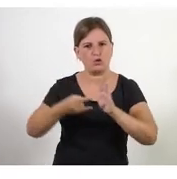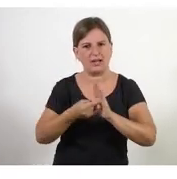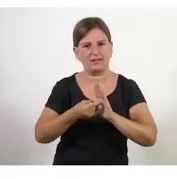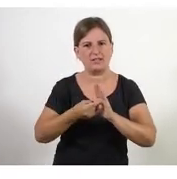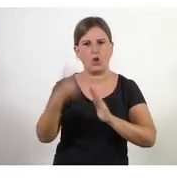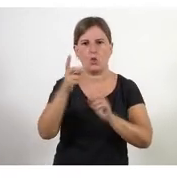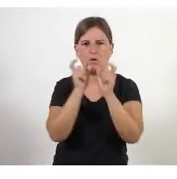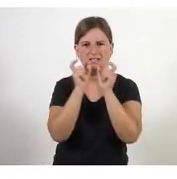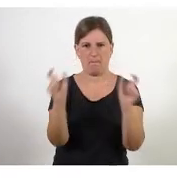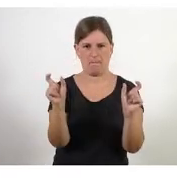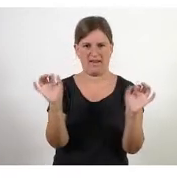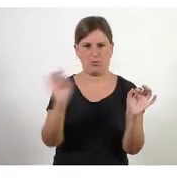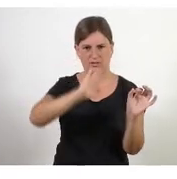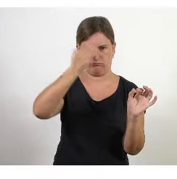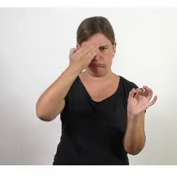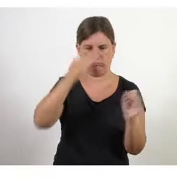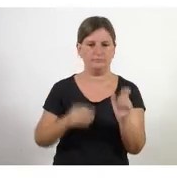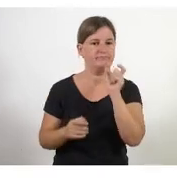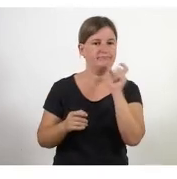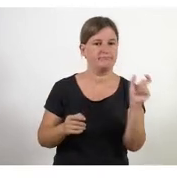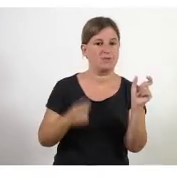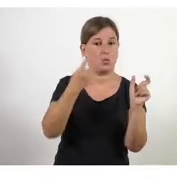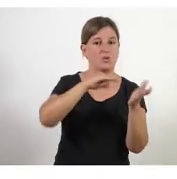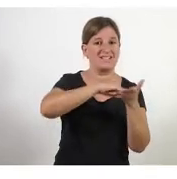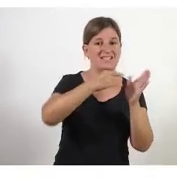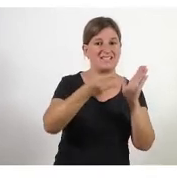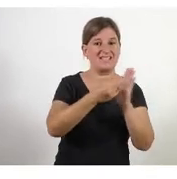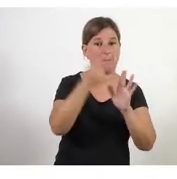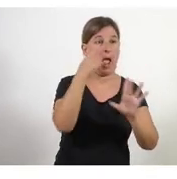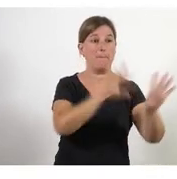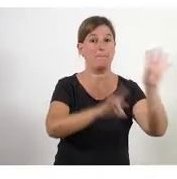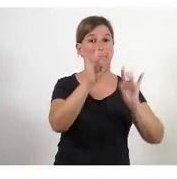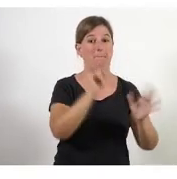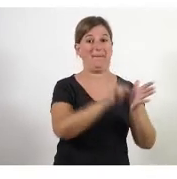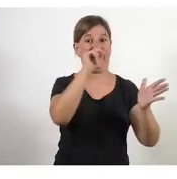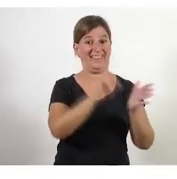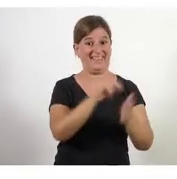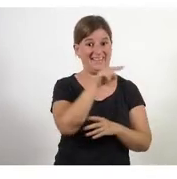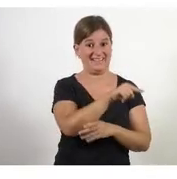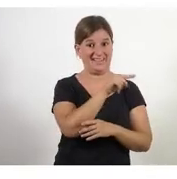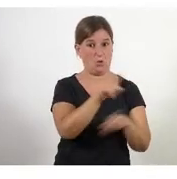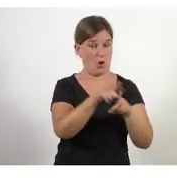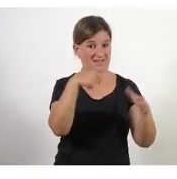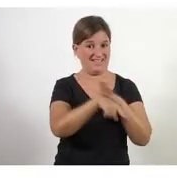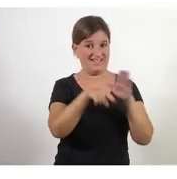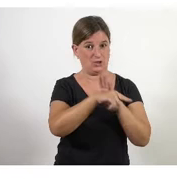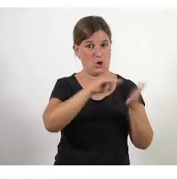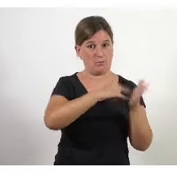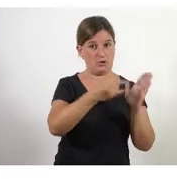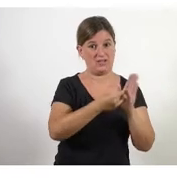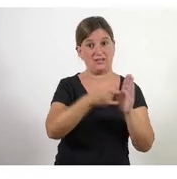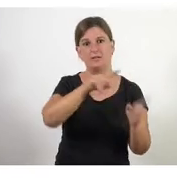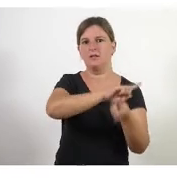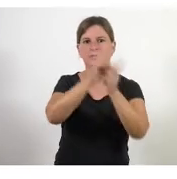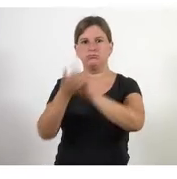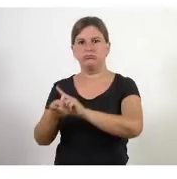dues paraules clau que és passar d'un sistema predictiu que és la clàssica gestió de projectes amb